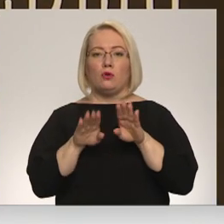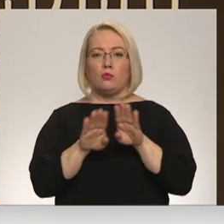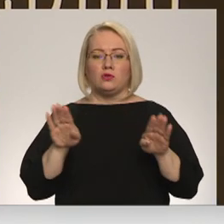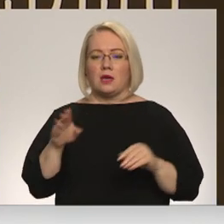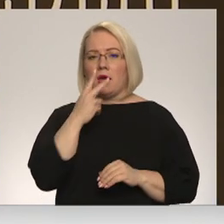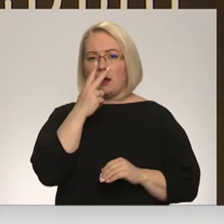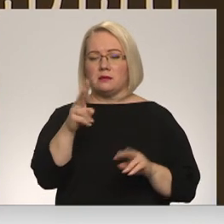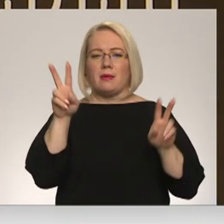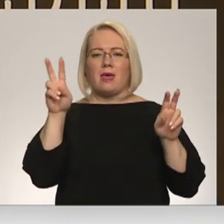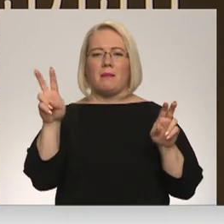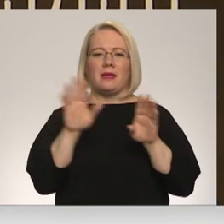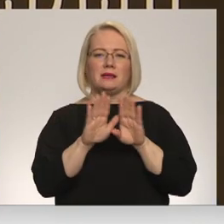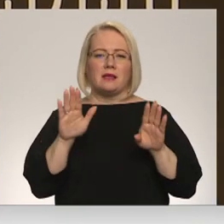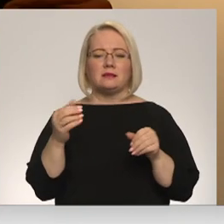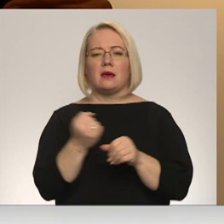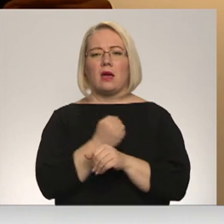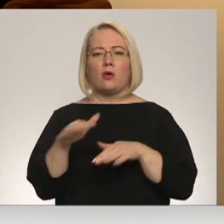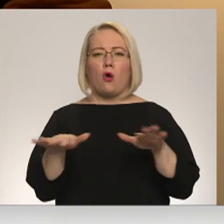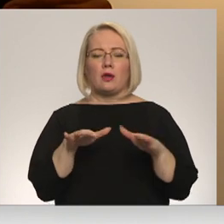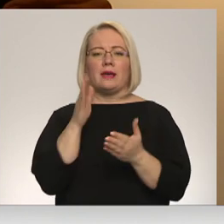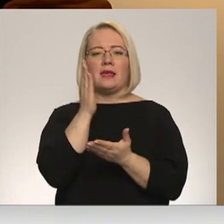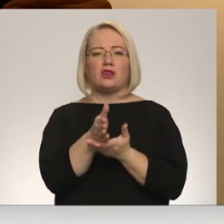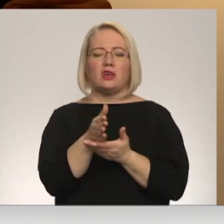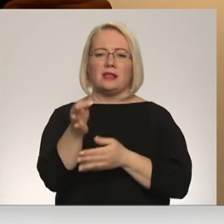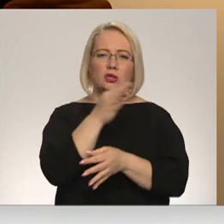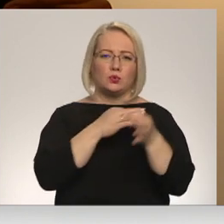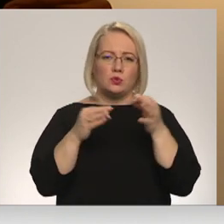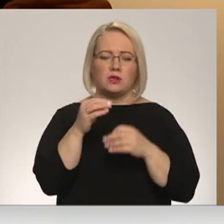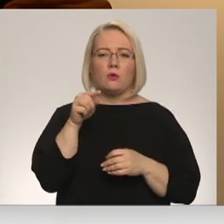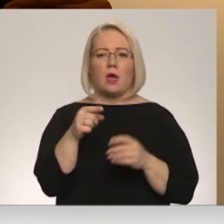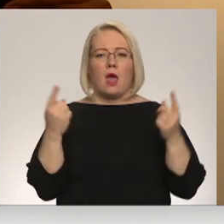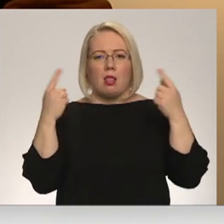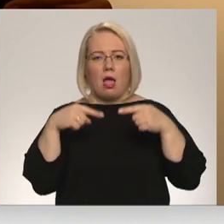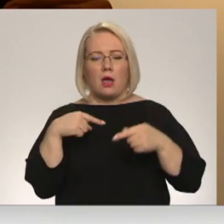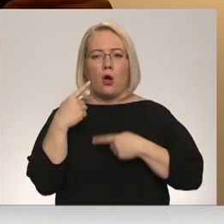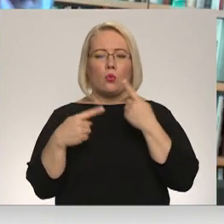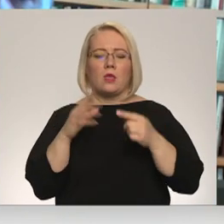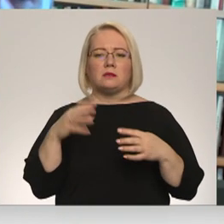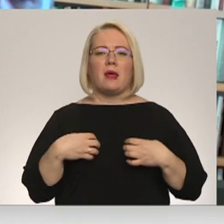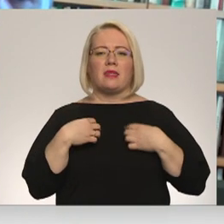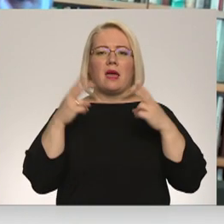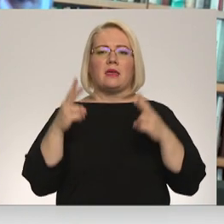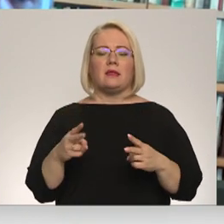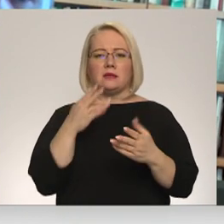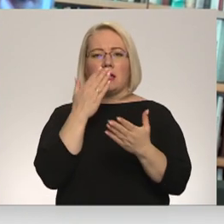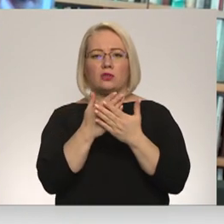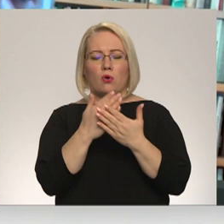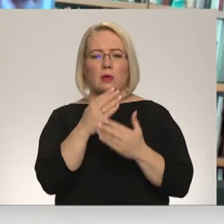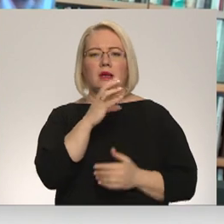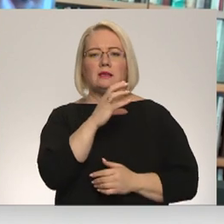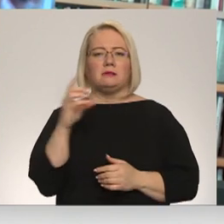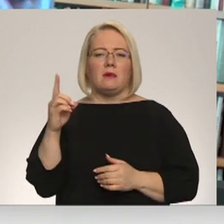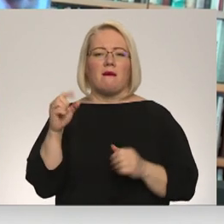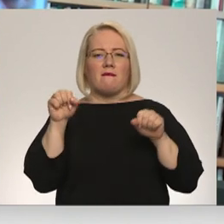skatāma tematiska izstāde gan organizēta tiešsaistes diskusiem. Tās laikā runāts par tragēdijas atspoguļošanu, padomju varas gados un